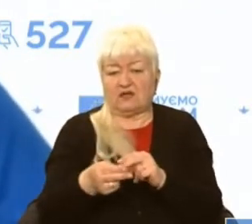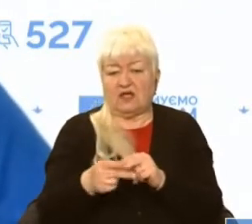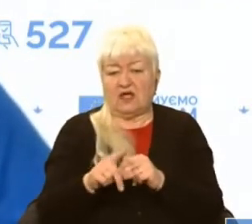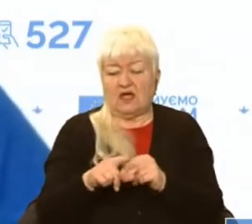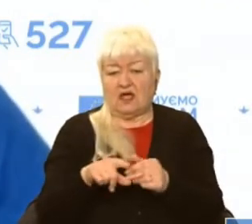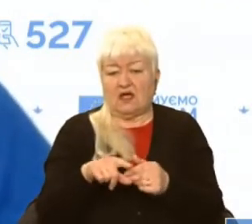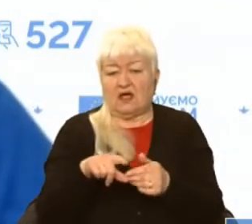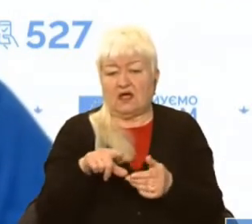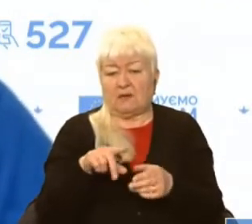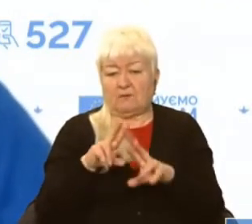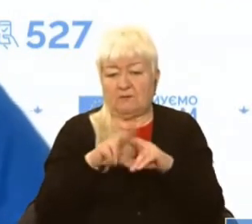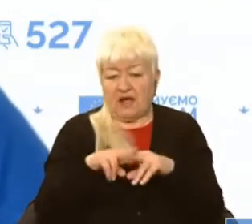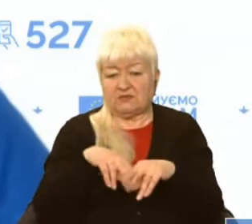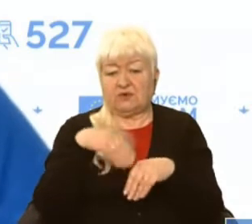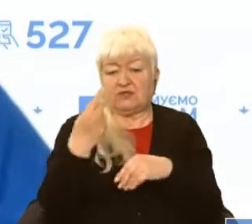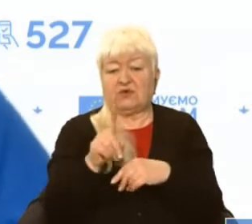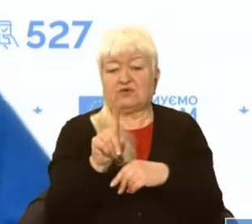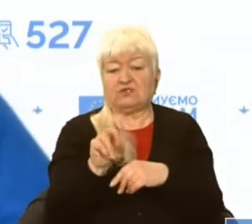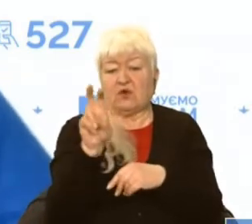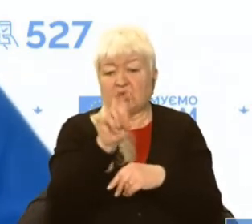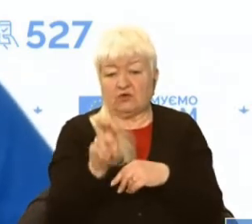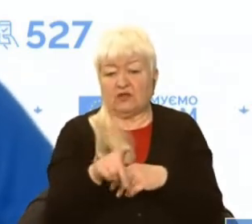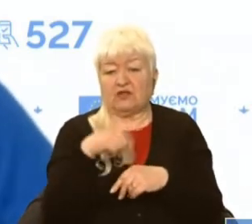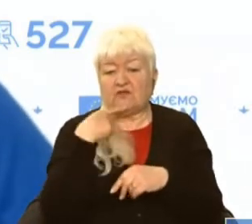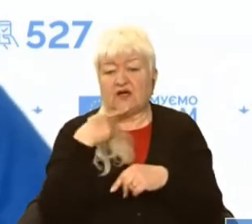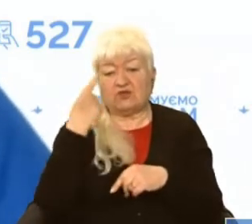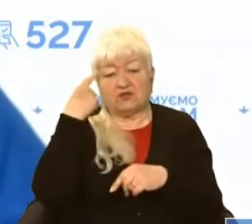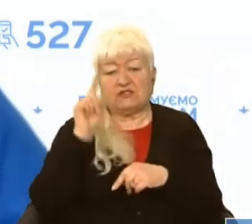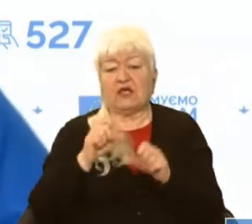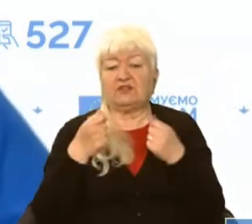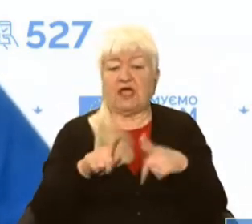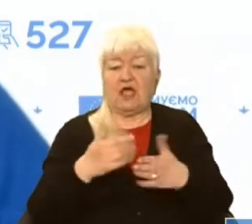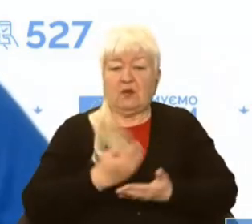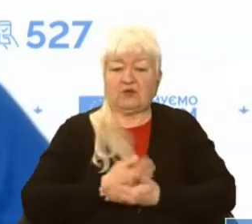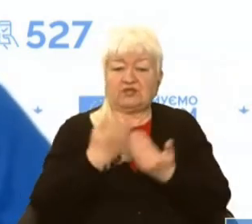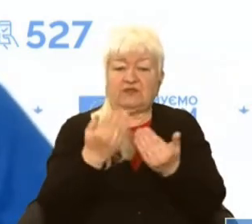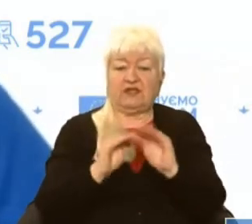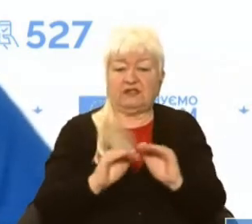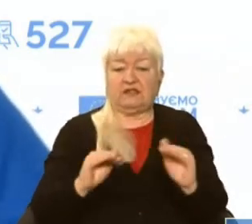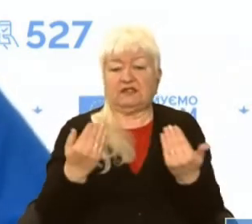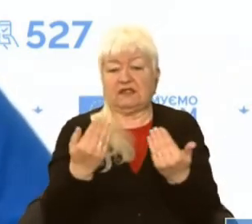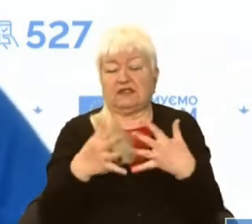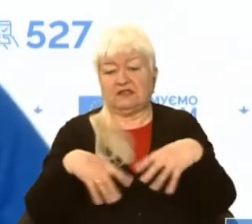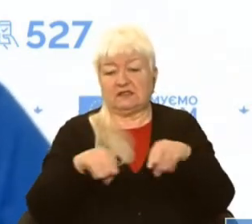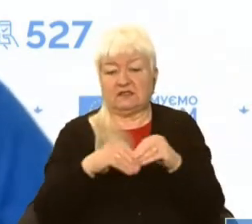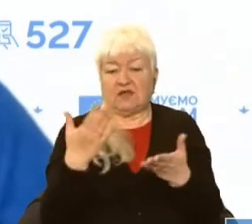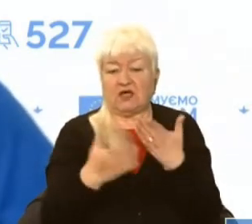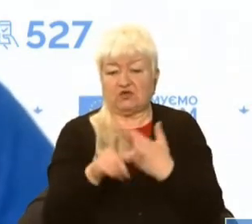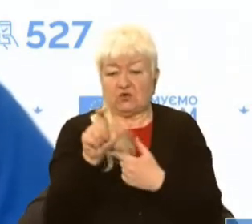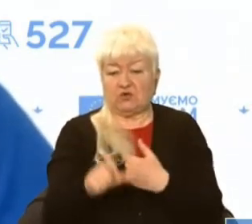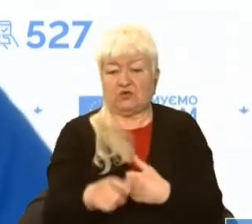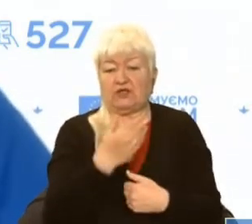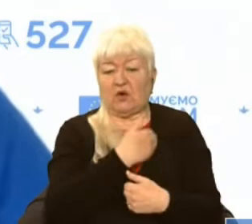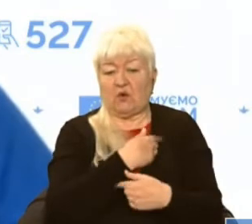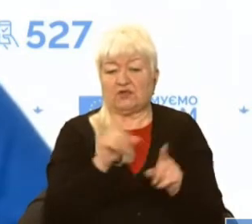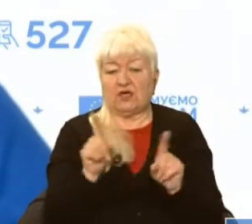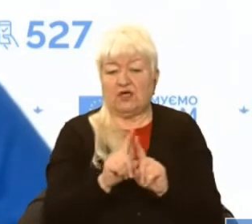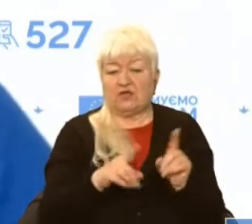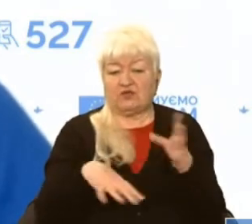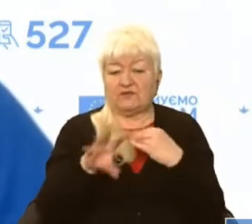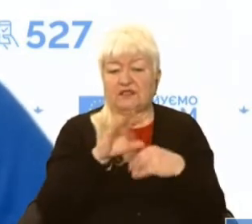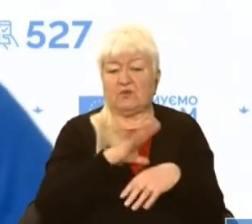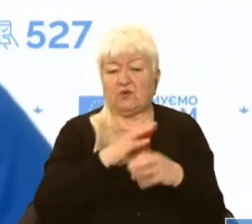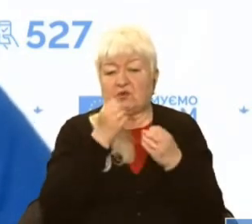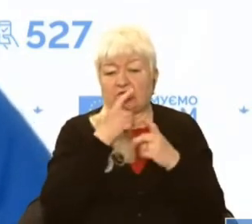100 доларів, кажуть, що вони знають, де проживають її діти, де проживає її сім'я. Якщо людина хоче, щоб з її дітьми все було